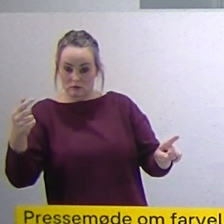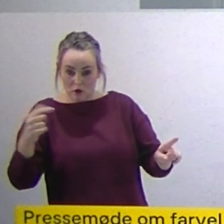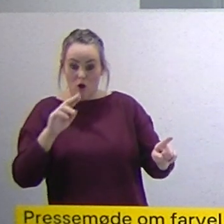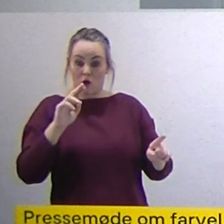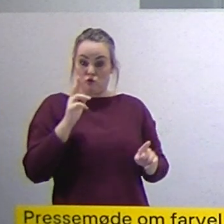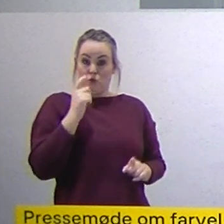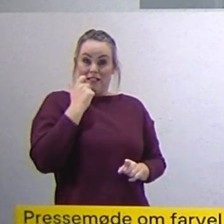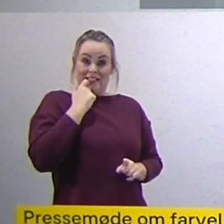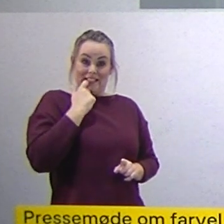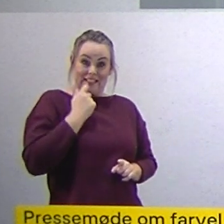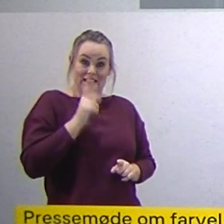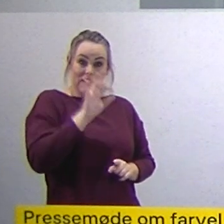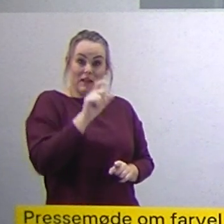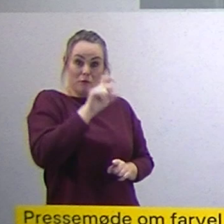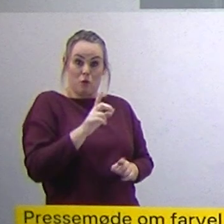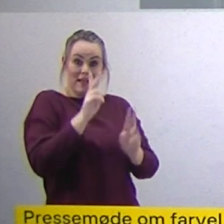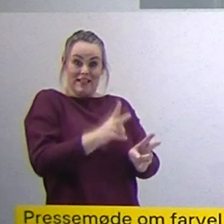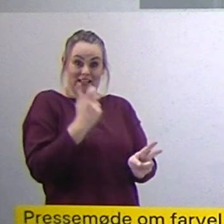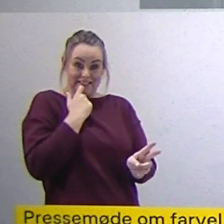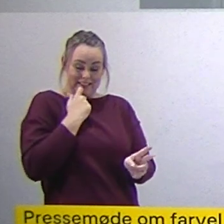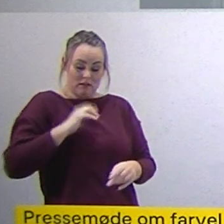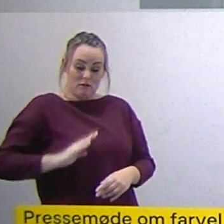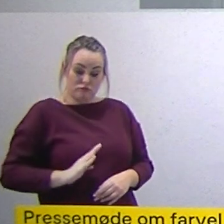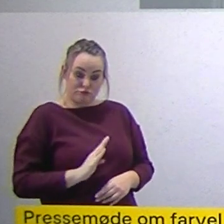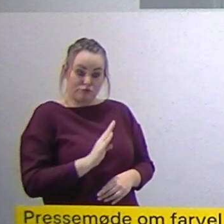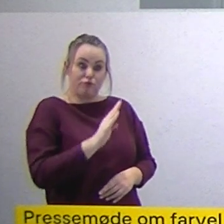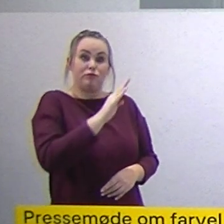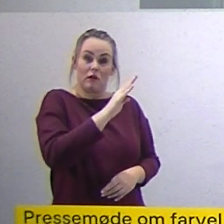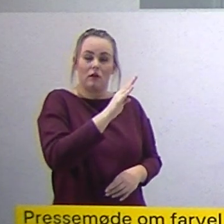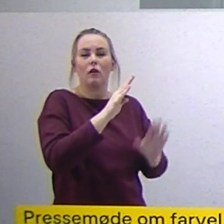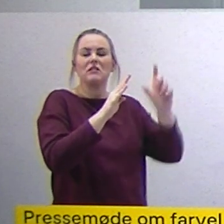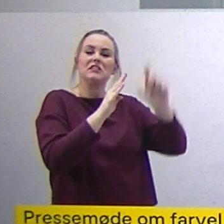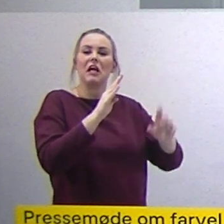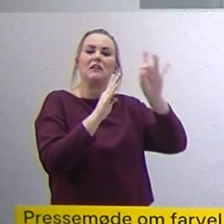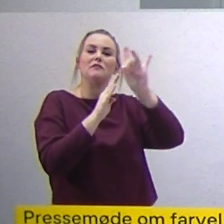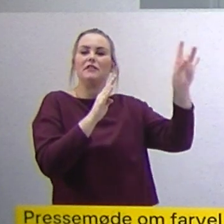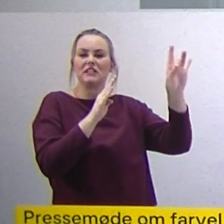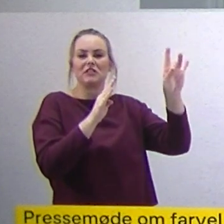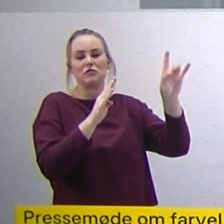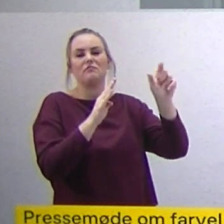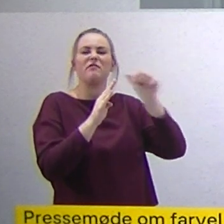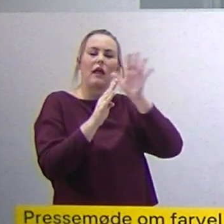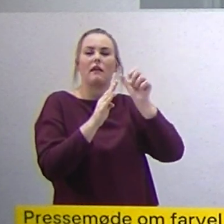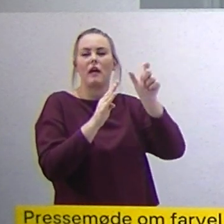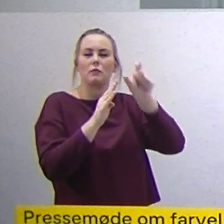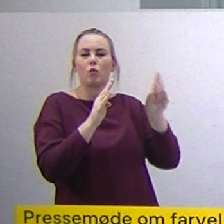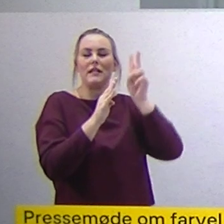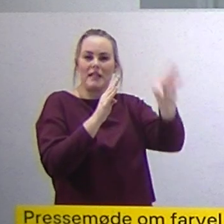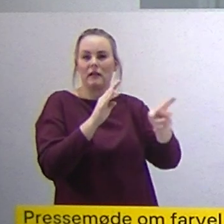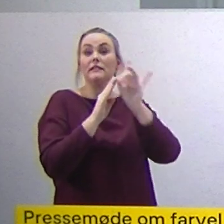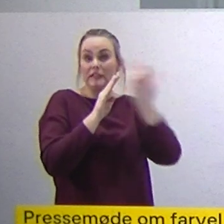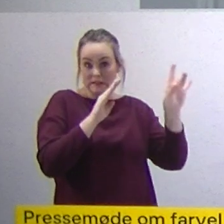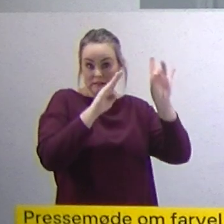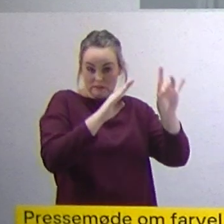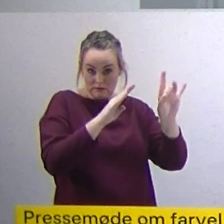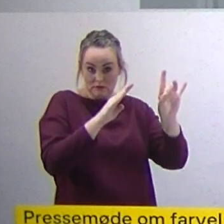toppede med det højeste antal indlagte i den her sæson, der var vi oppe på omkring 80 daglige indlagte. Og man kan sige nu, der